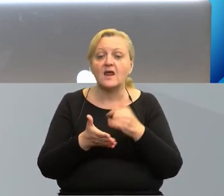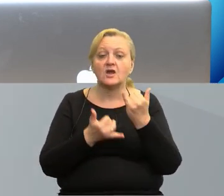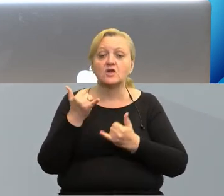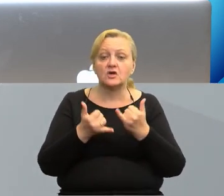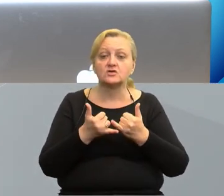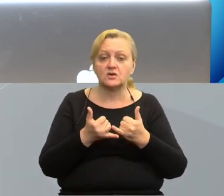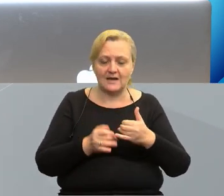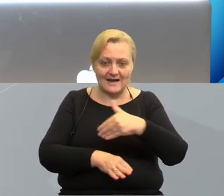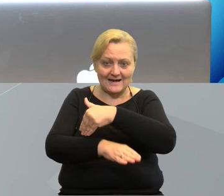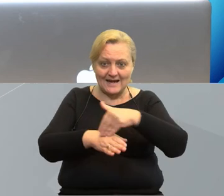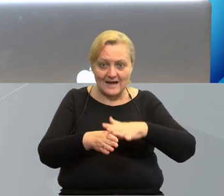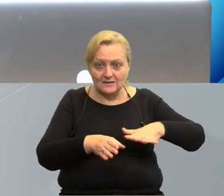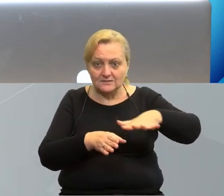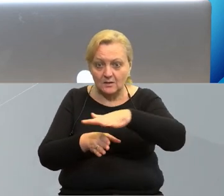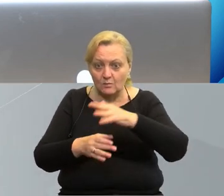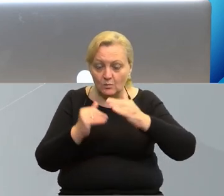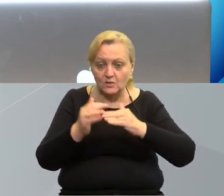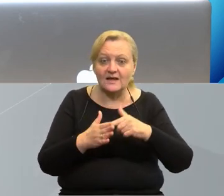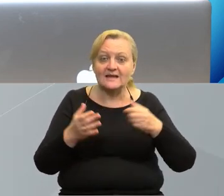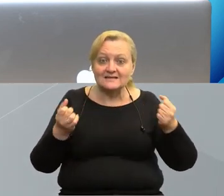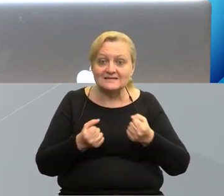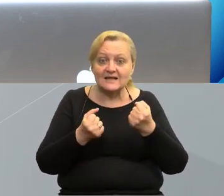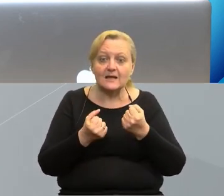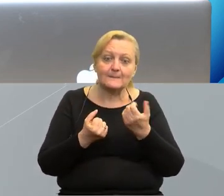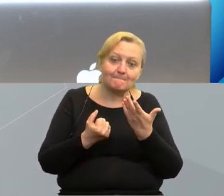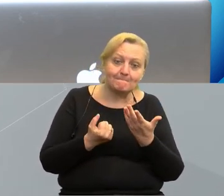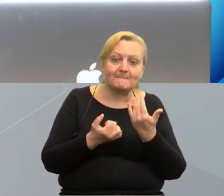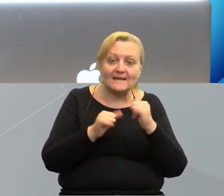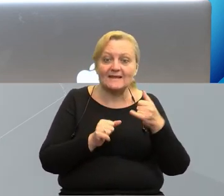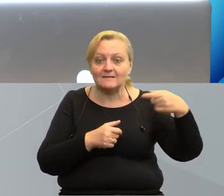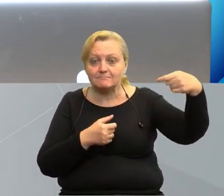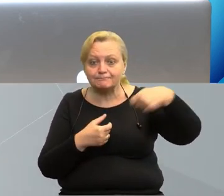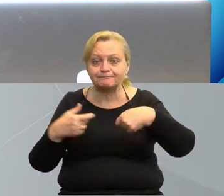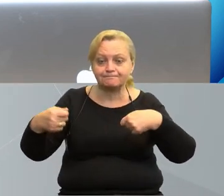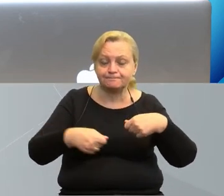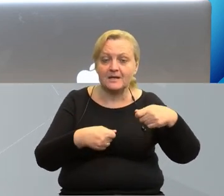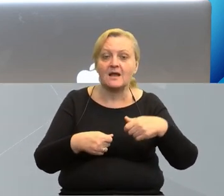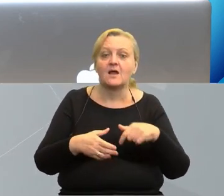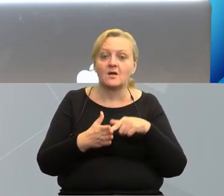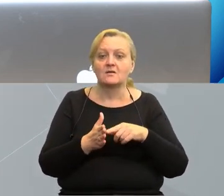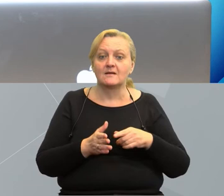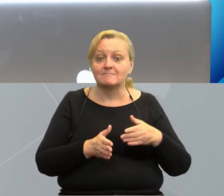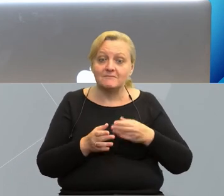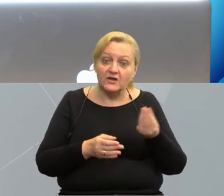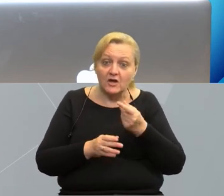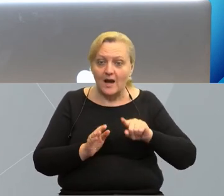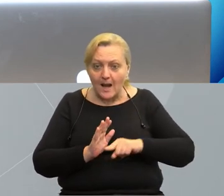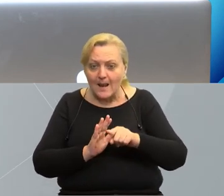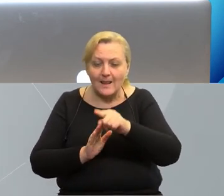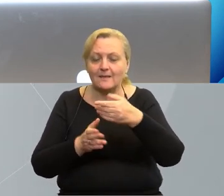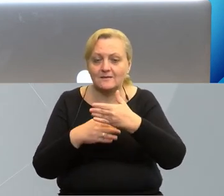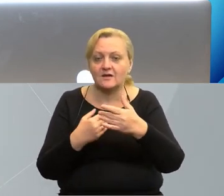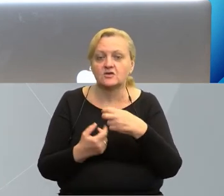pograniczu wybudowana, to postarajmy się ją z innych źródeł sfinansować i pociągnąć w głąb bardziej kraju,